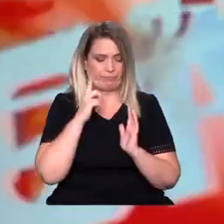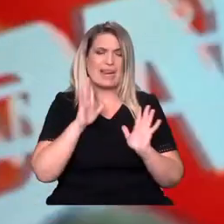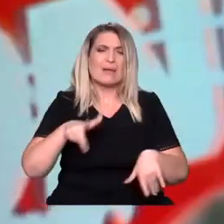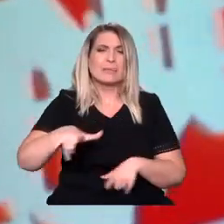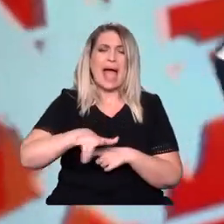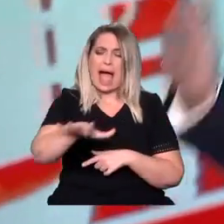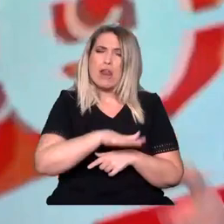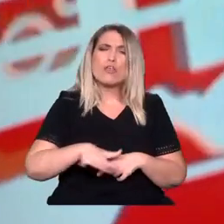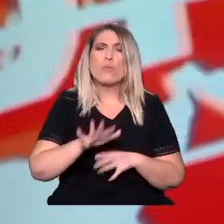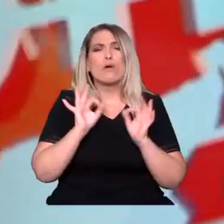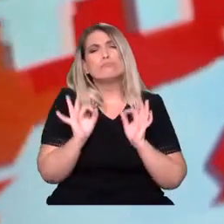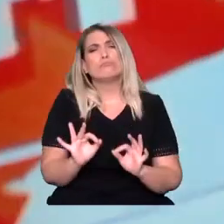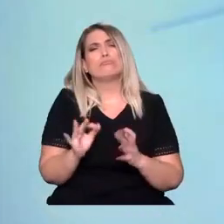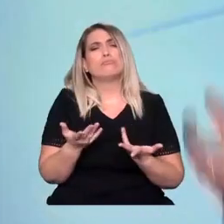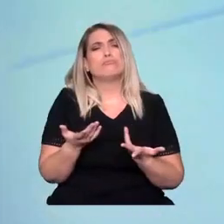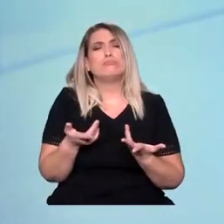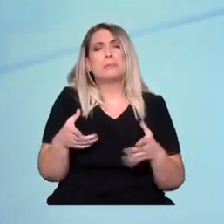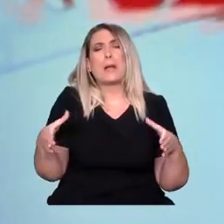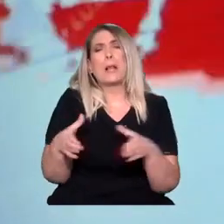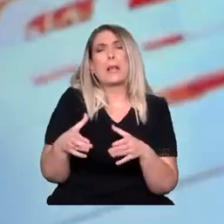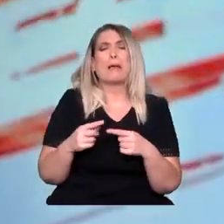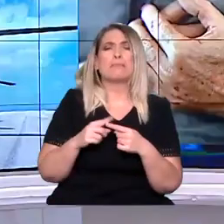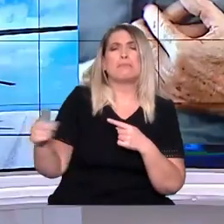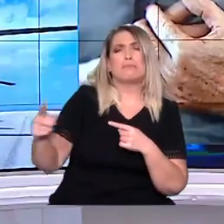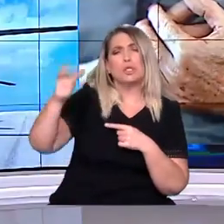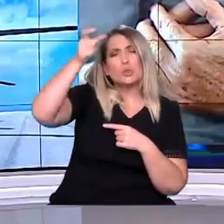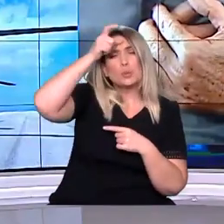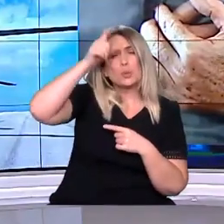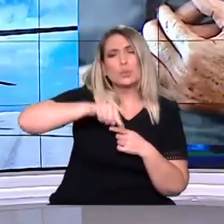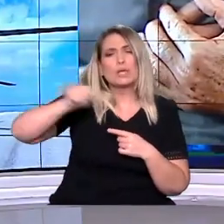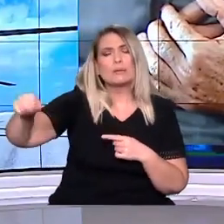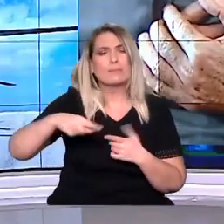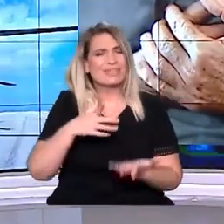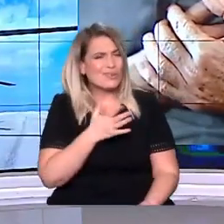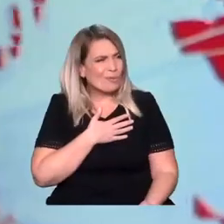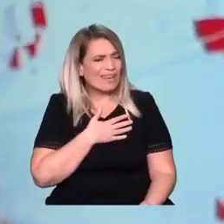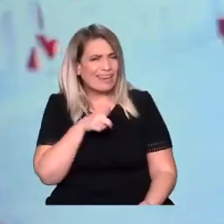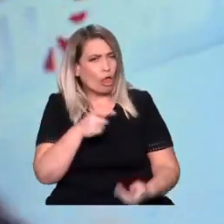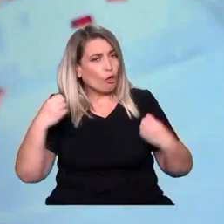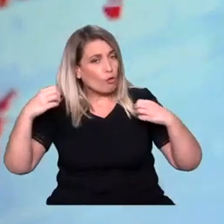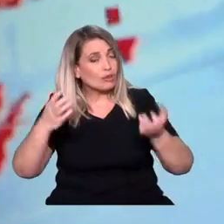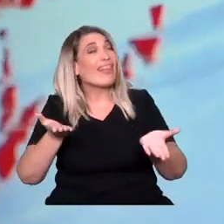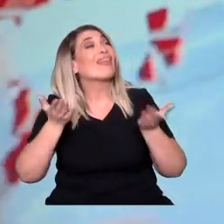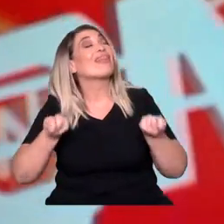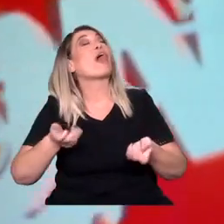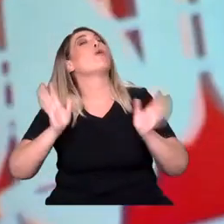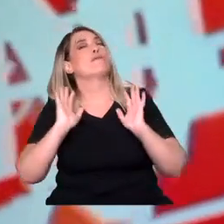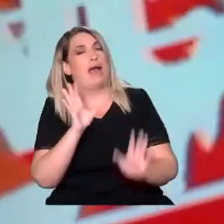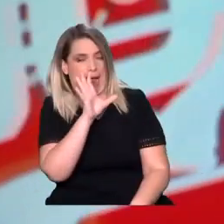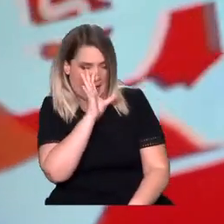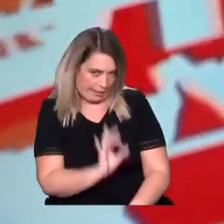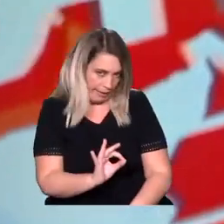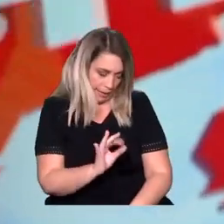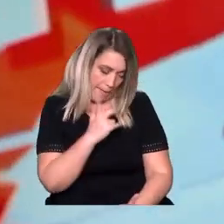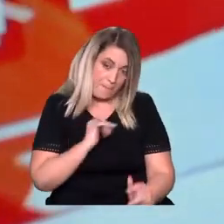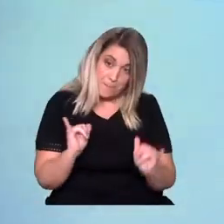το οποίο βρίσκεται και απένανται από την Τουρκία. Δεν χρειάζεται να λέμε πολλά πράγματα έτσι. Δεν δουλεύουν τα φώτα. Είστε σοβαροί. Δεν δουλεύουν τα φώτα.